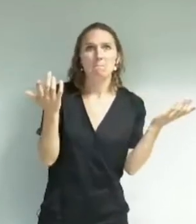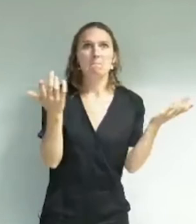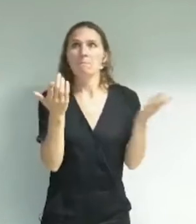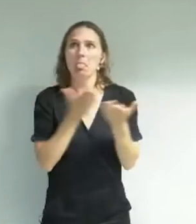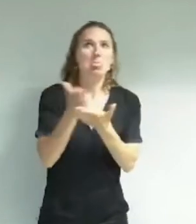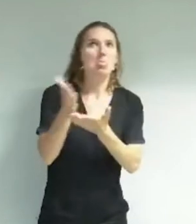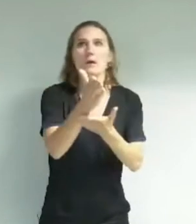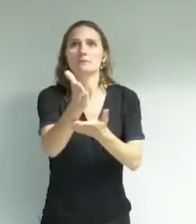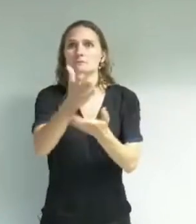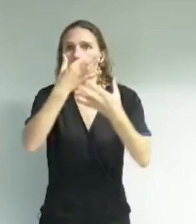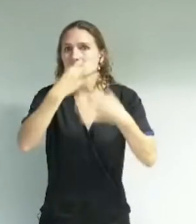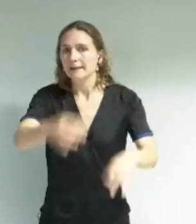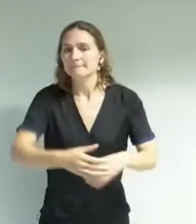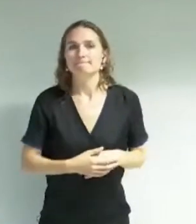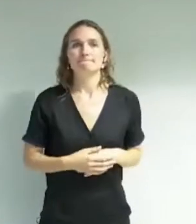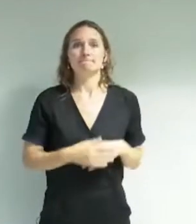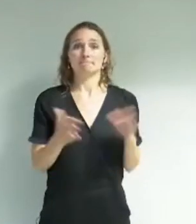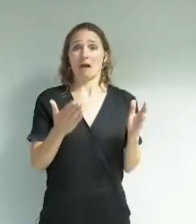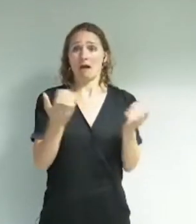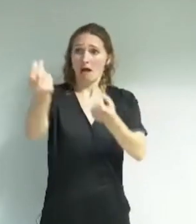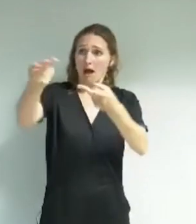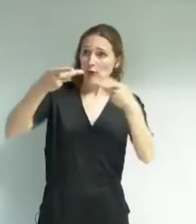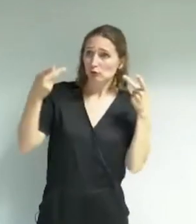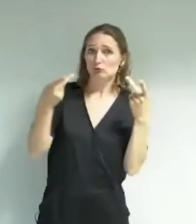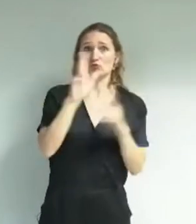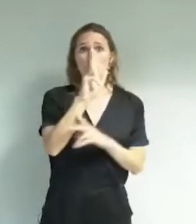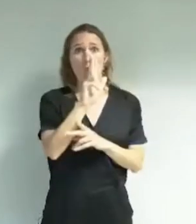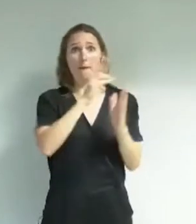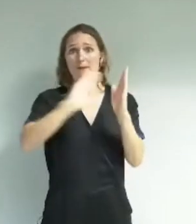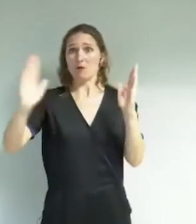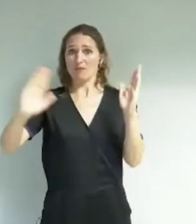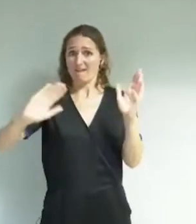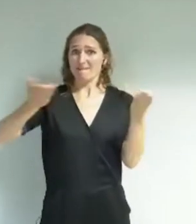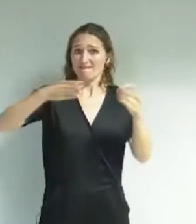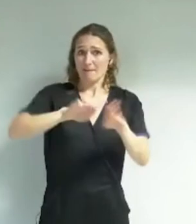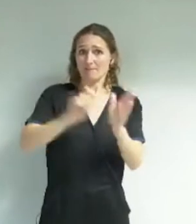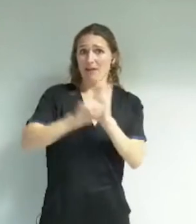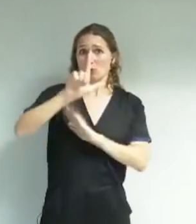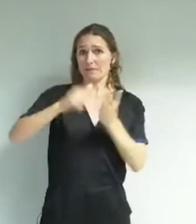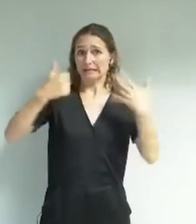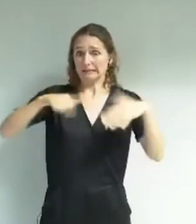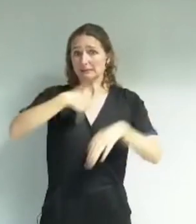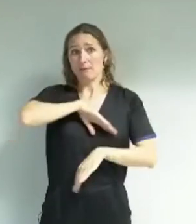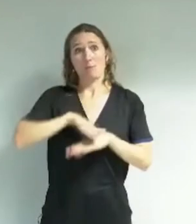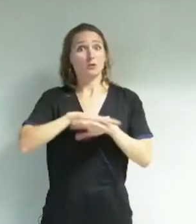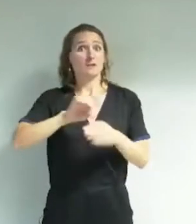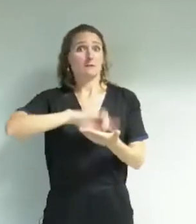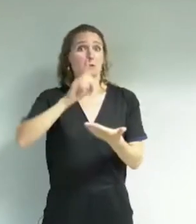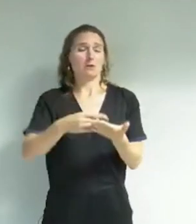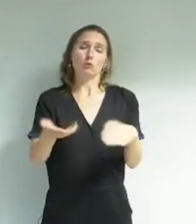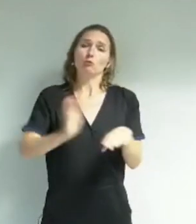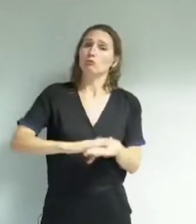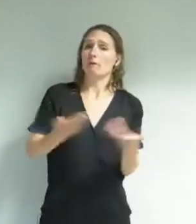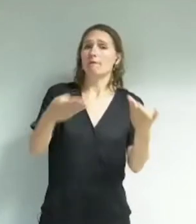Après avoir annoncé la fermeture de trois bibliothèques pour des raisons budgétaires en 2016, vous en avez en finale fermé que deux.